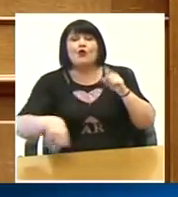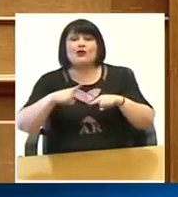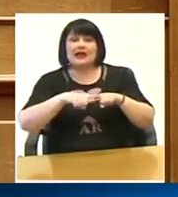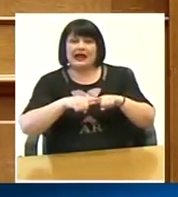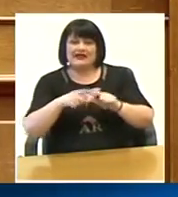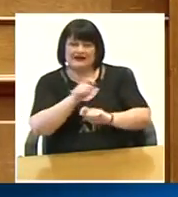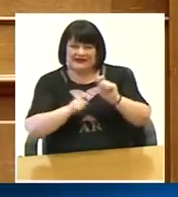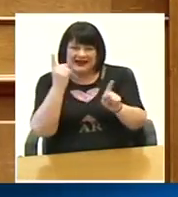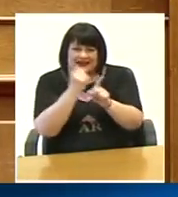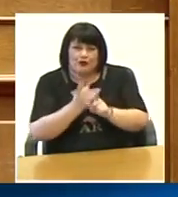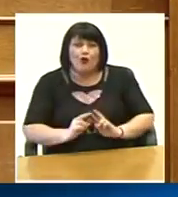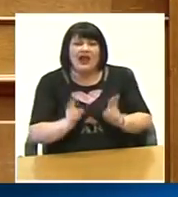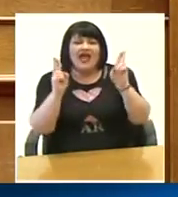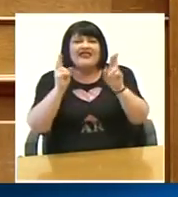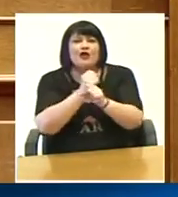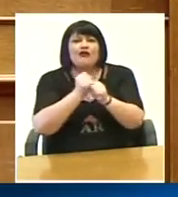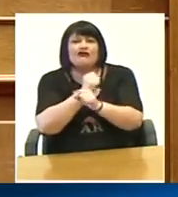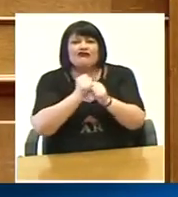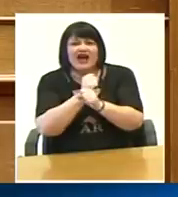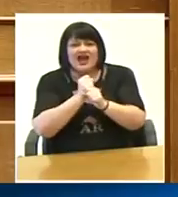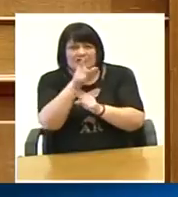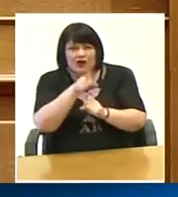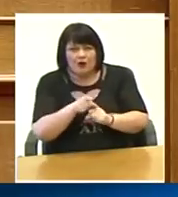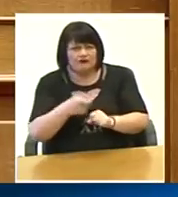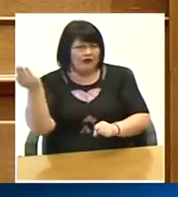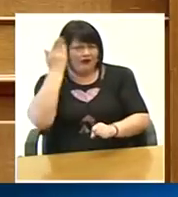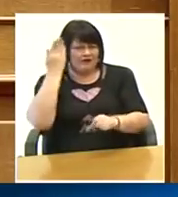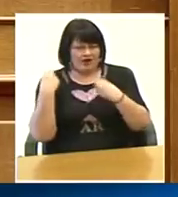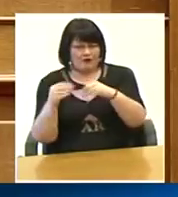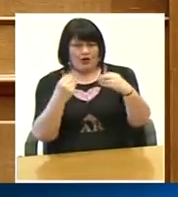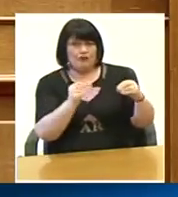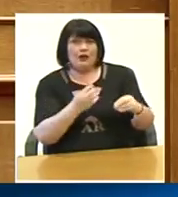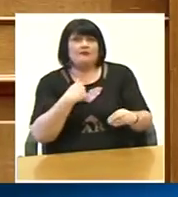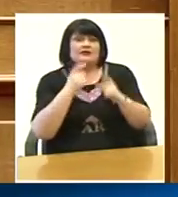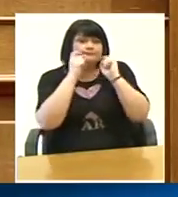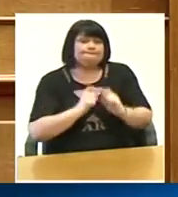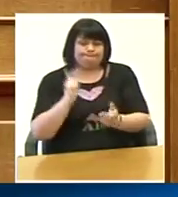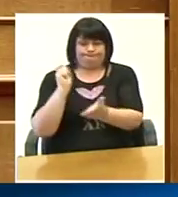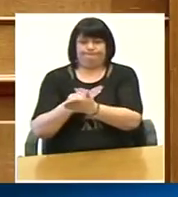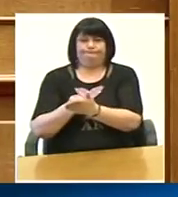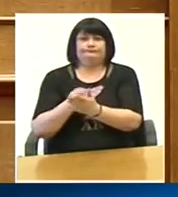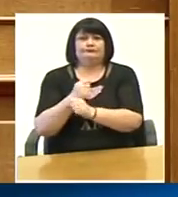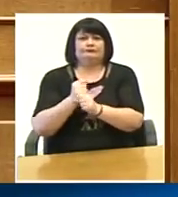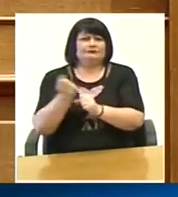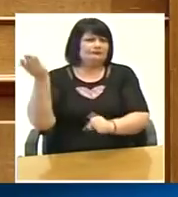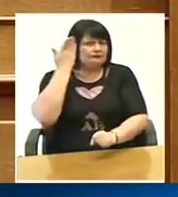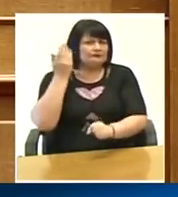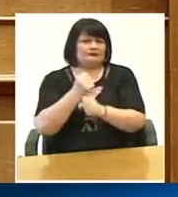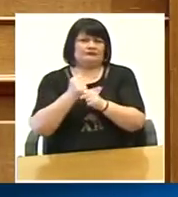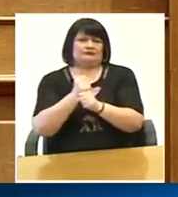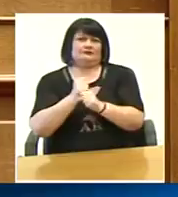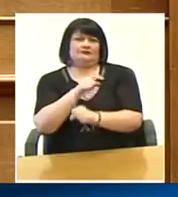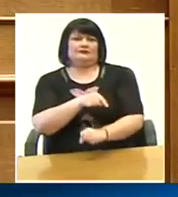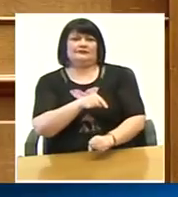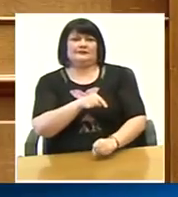παράει ραδιοφάρμακο, η οποία μας το πουλάει και εμείς αναγκαζόμαστε να το αγοράζουμε σε πάρα πολύ υψηλή τιμή σε σχέση με αυτό